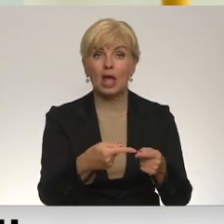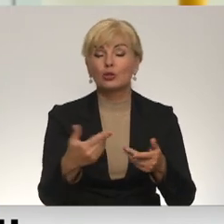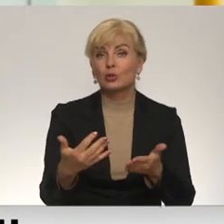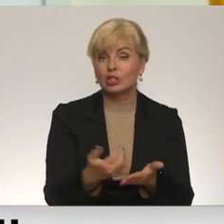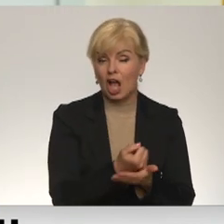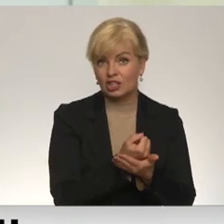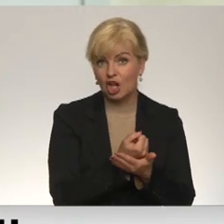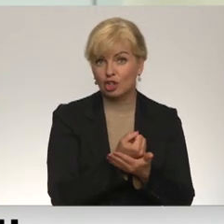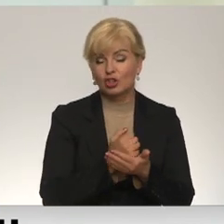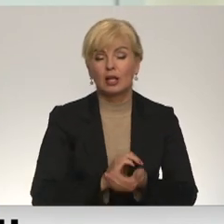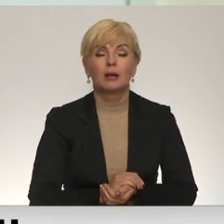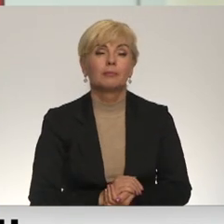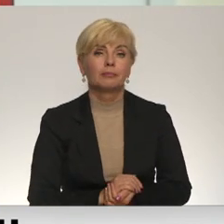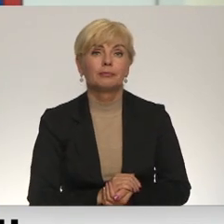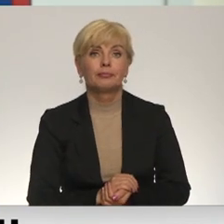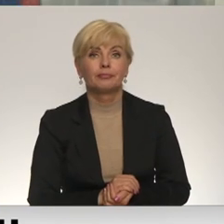Vita Unstrada, Latvijas televīzija